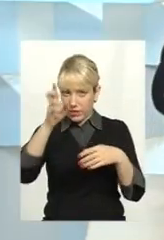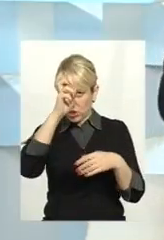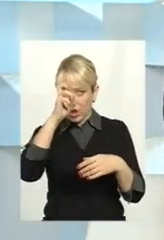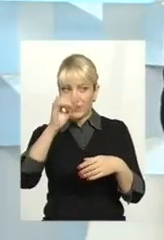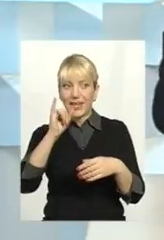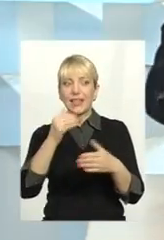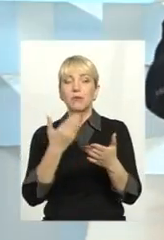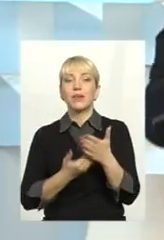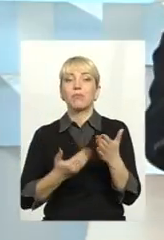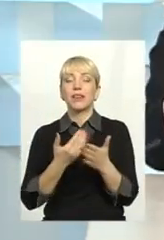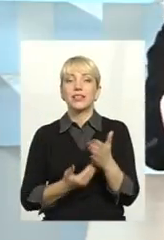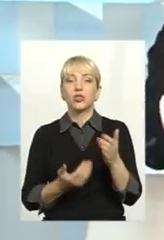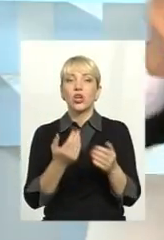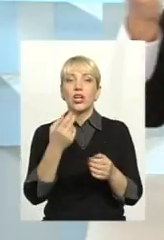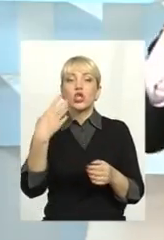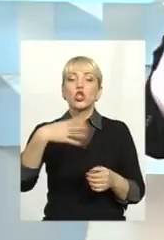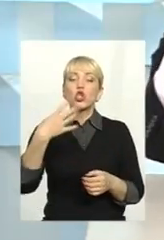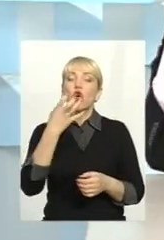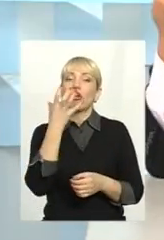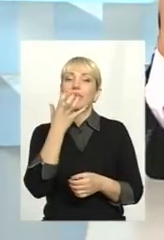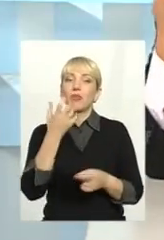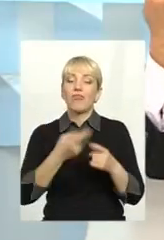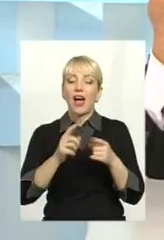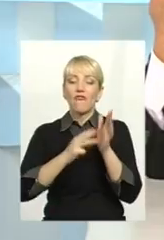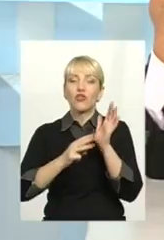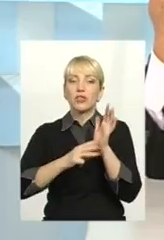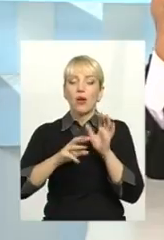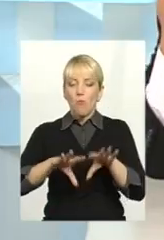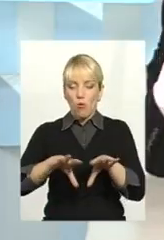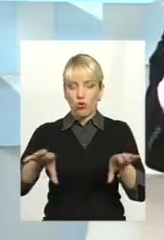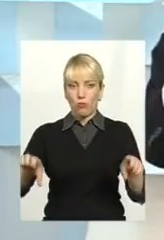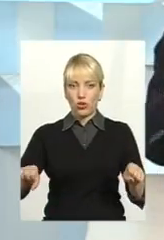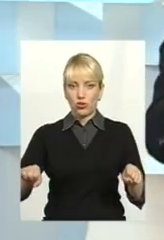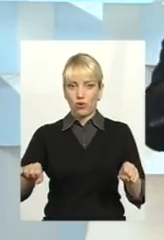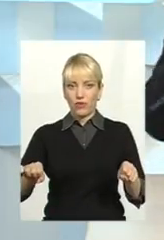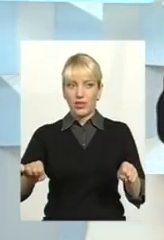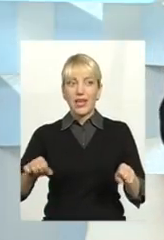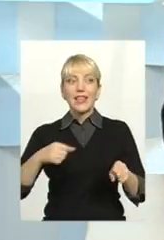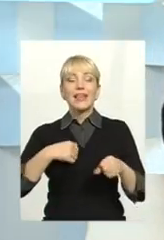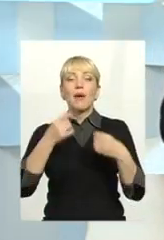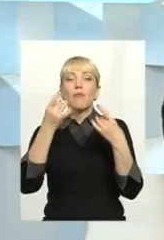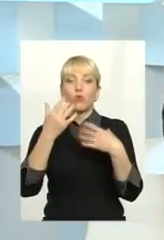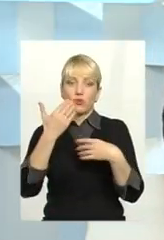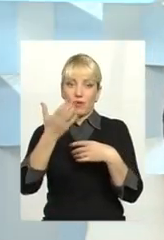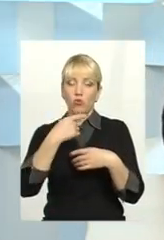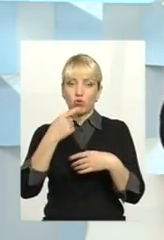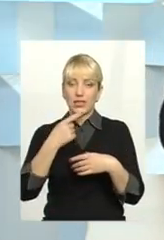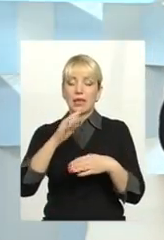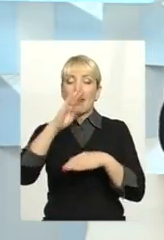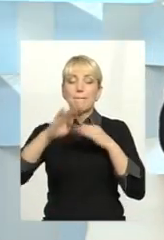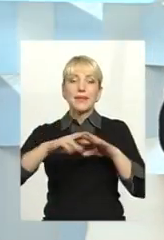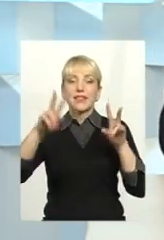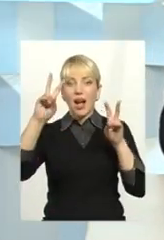І десь приблизно 40% – це теплова, з якої 80% монополізована. Я просто ще раз хочу сказати, під газами